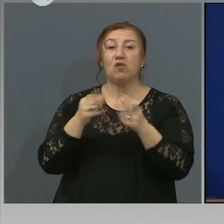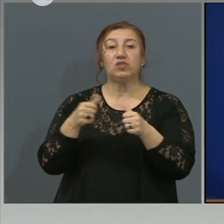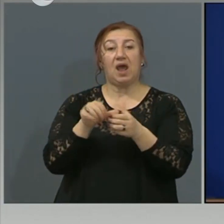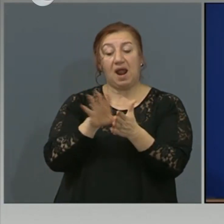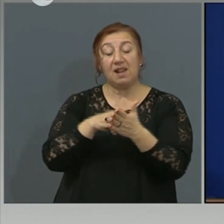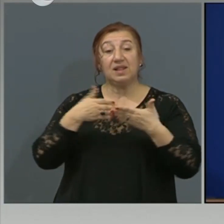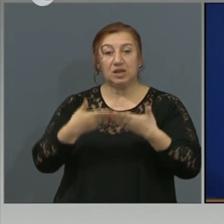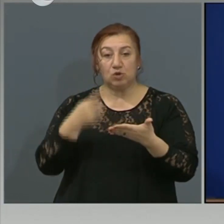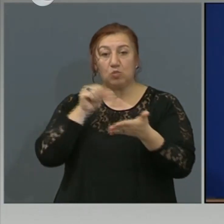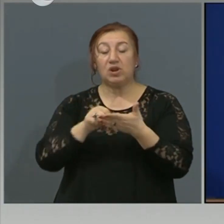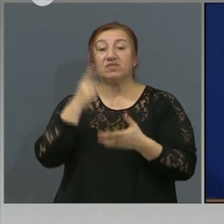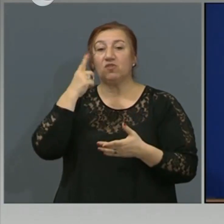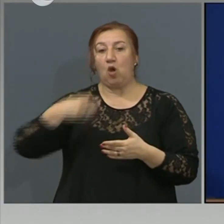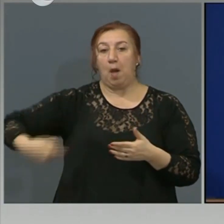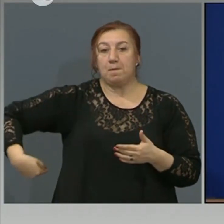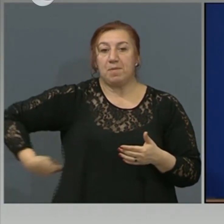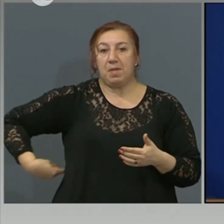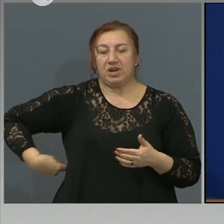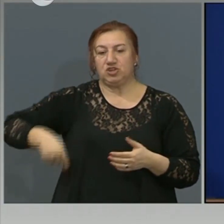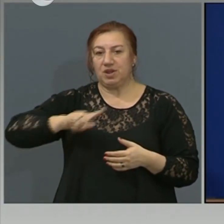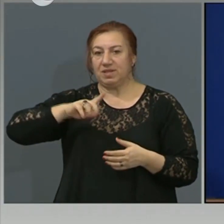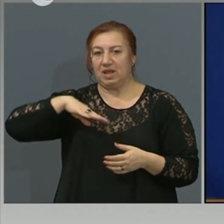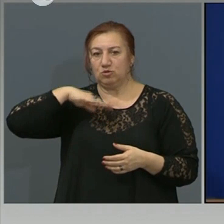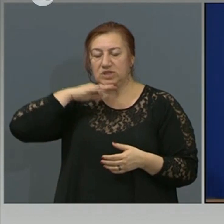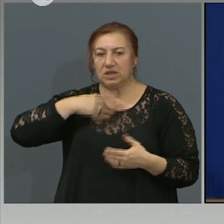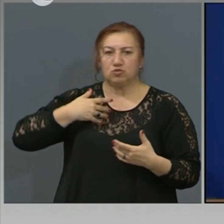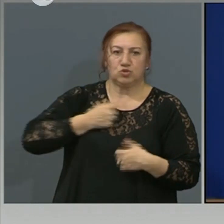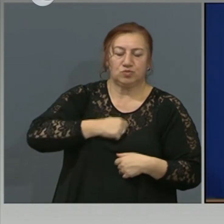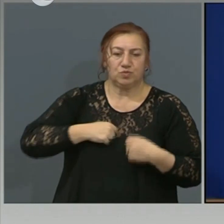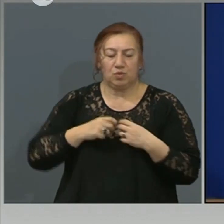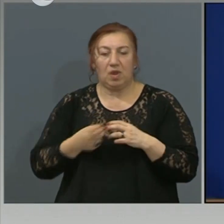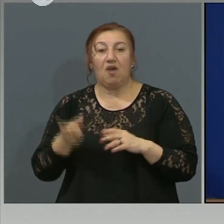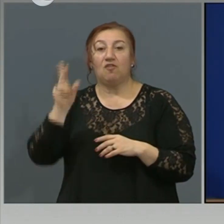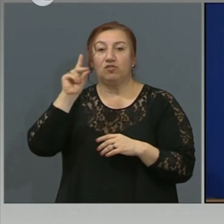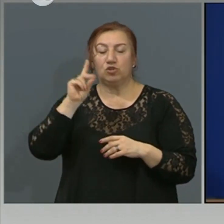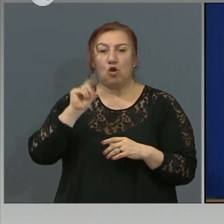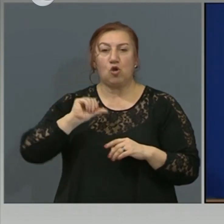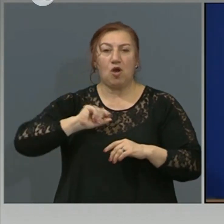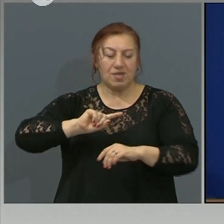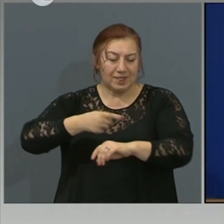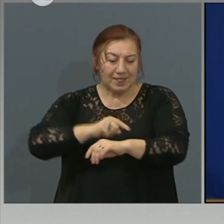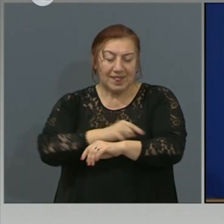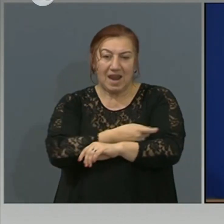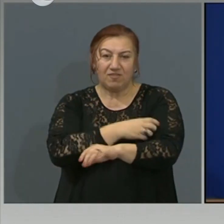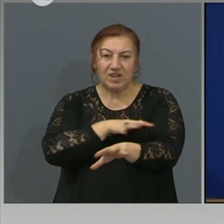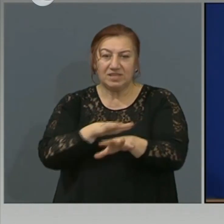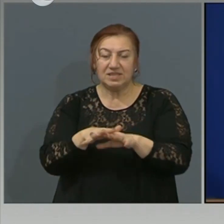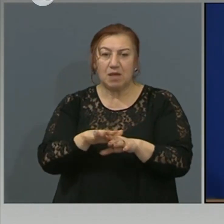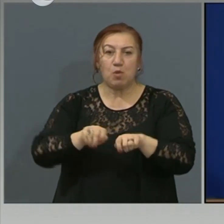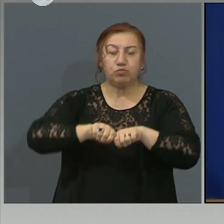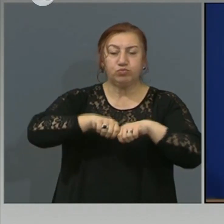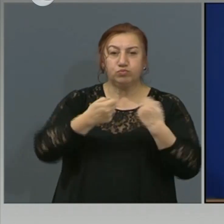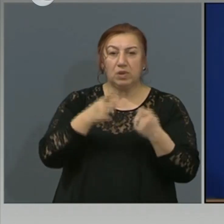бъбрична недостатъчност, причинена от коронавируса, а в последствие увреждане на нервната система, невроинфекции, причинена от коронавируса.